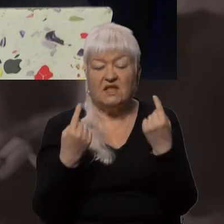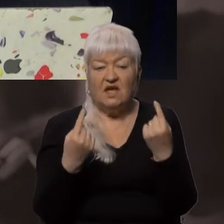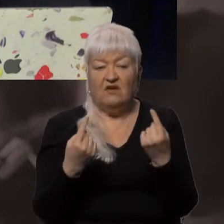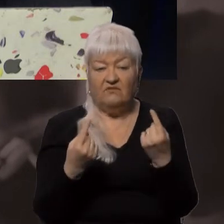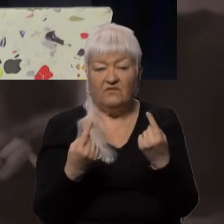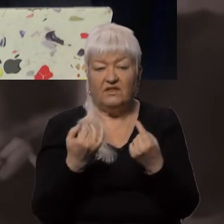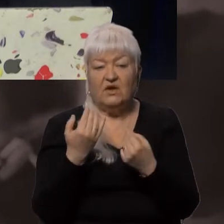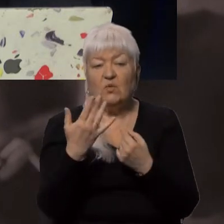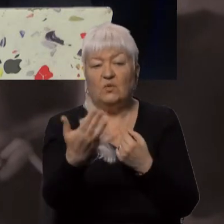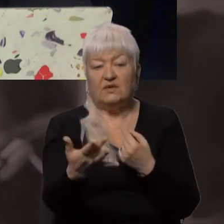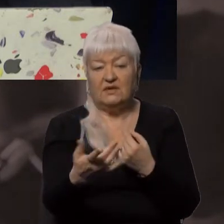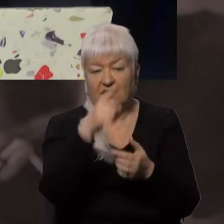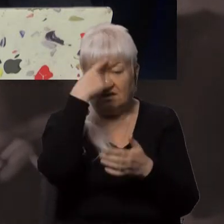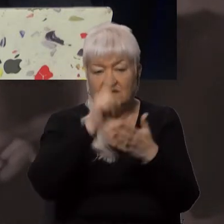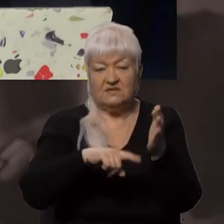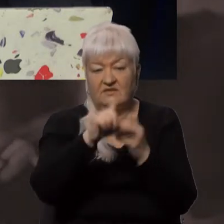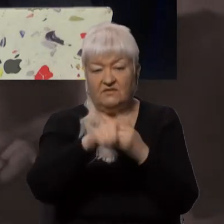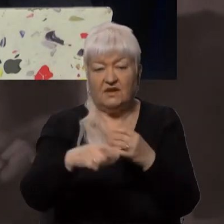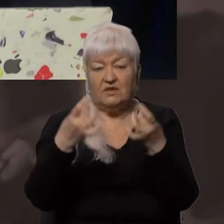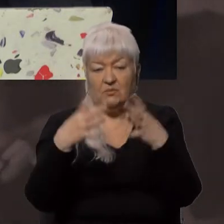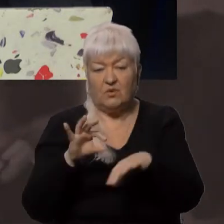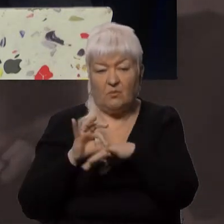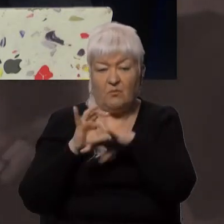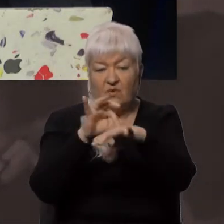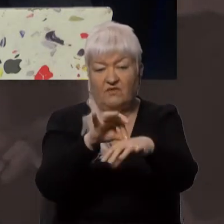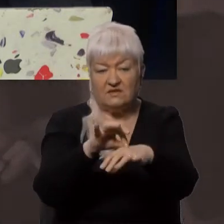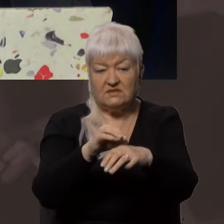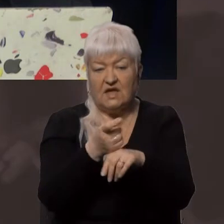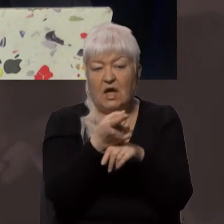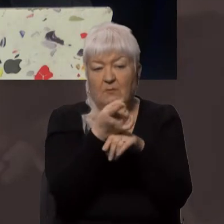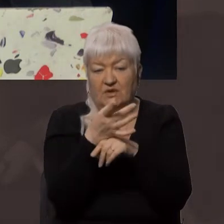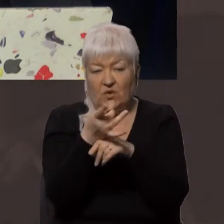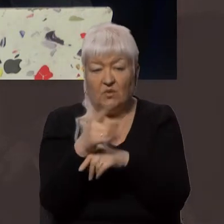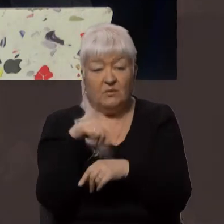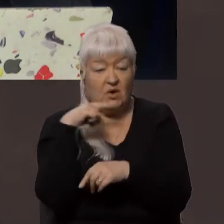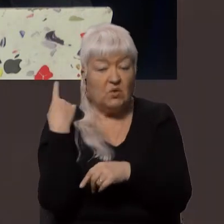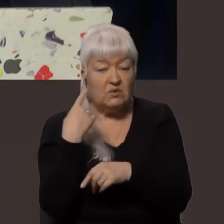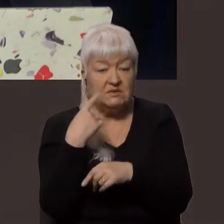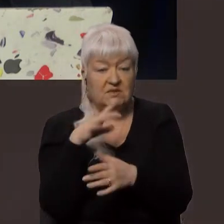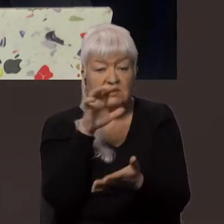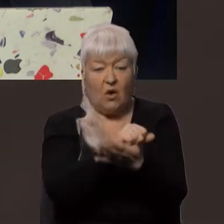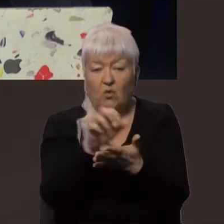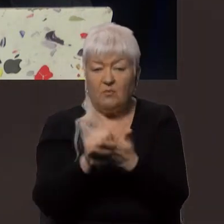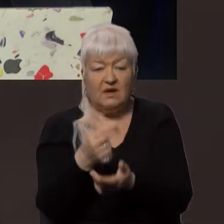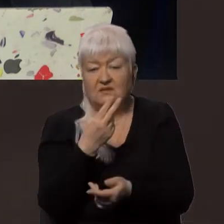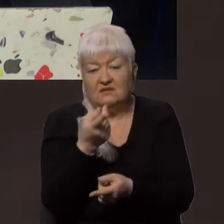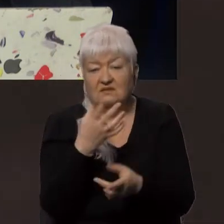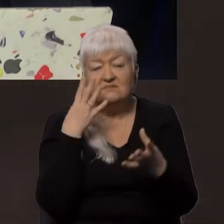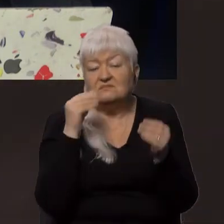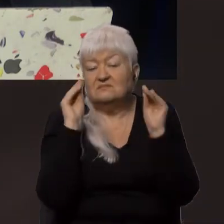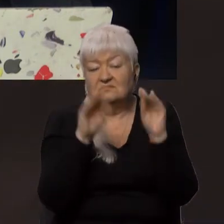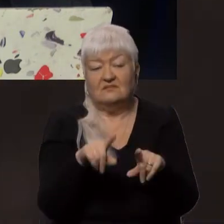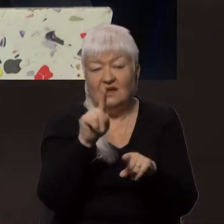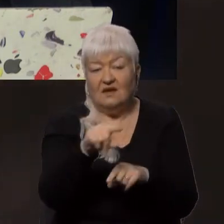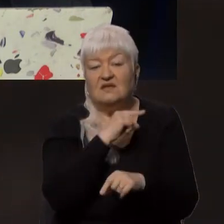вірян і просто їх повести під обстріли. Адже російські окупанти не дивляться. Чи ти священик